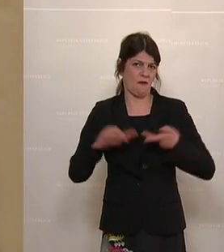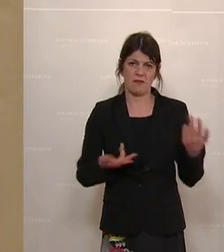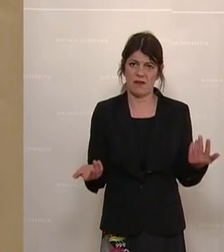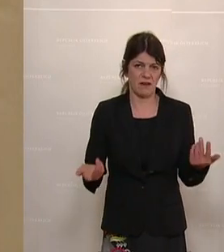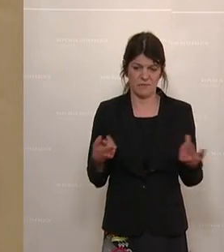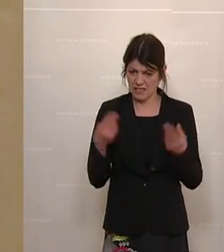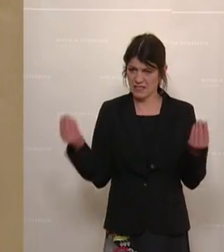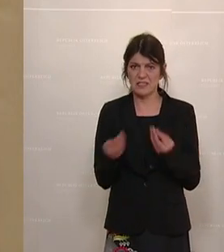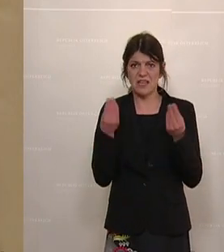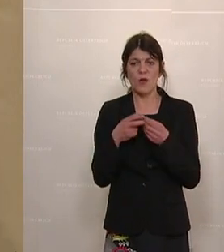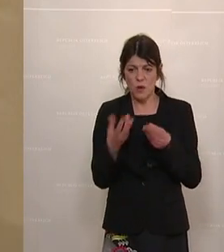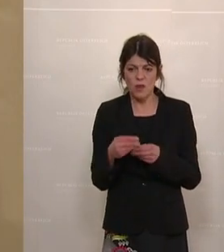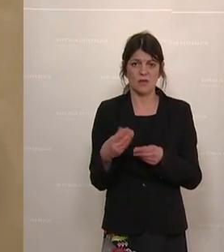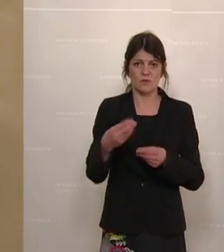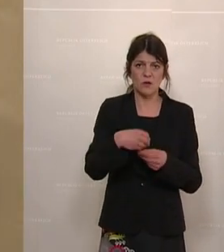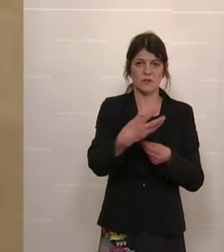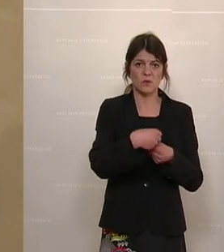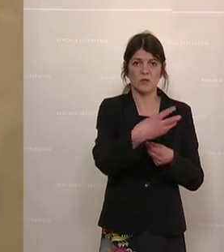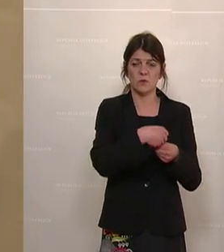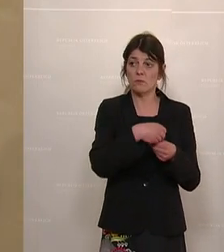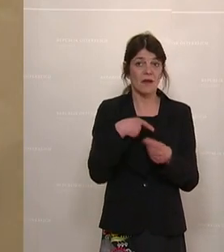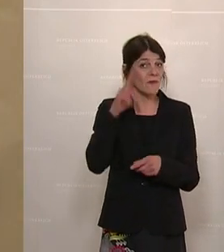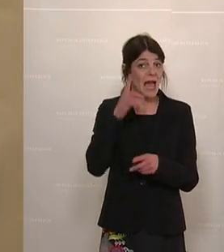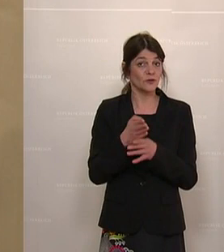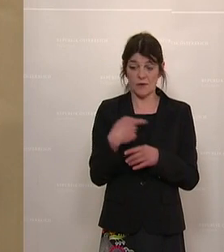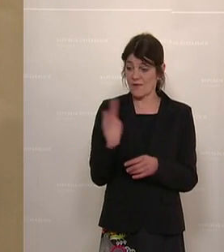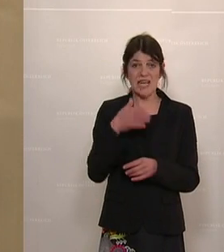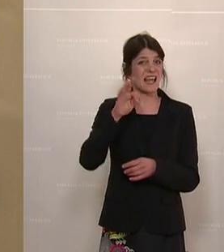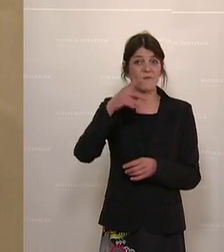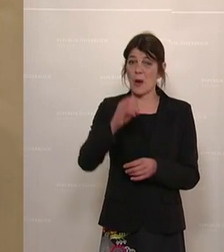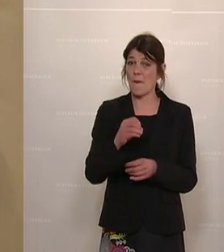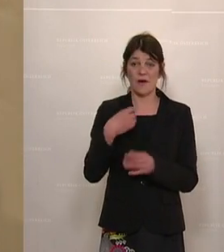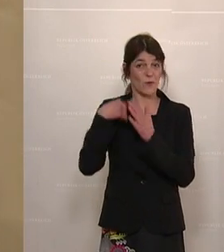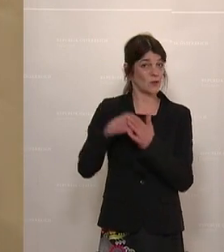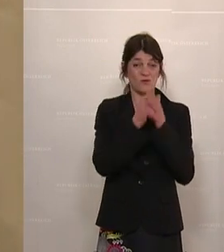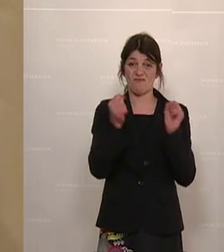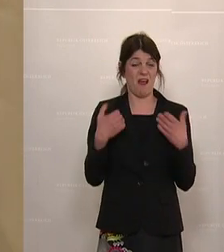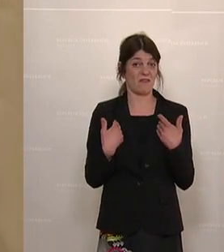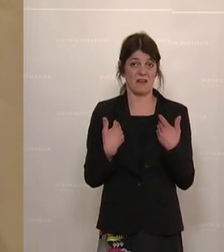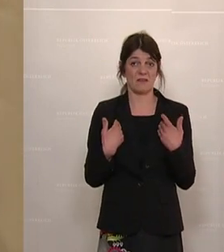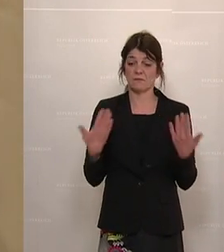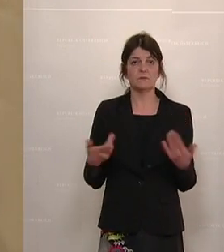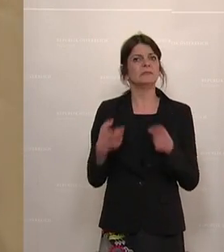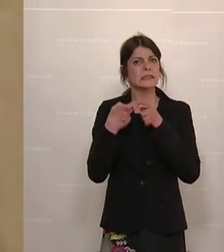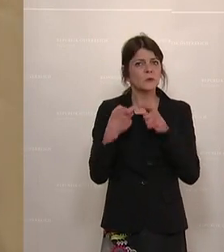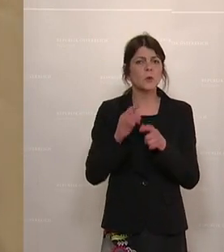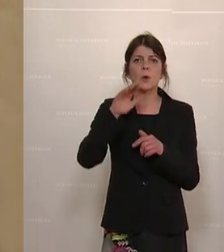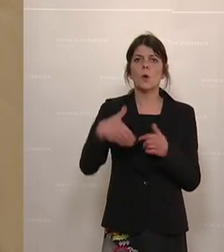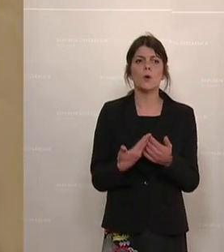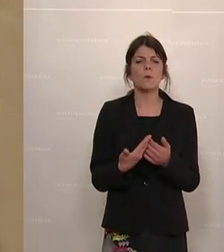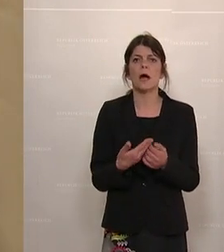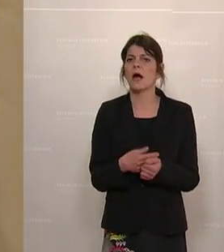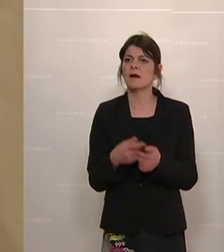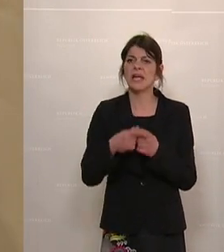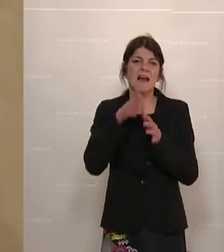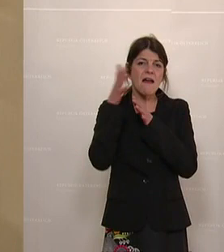dass man hier Dinge hineinverpackt, von denen man weiß, dass wir als FPÖ sie nicht mittragen. Und dass die Diskussion über Hate